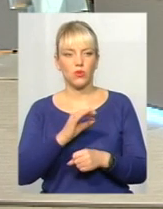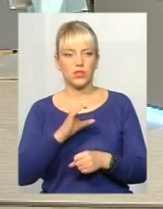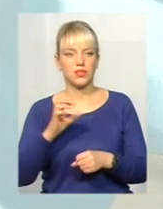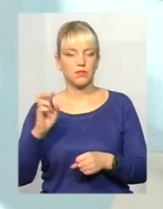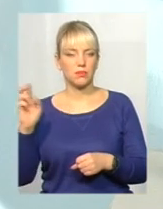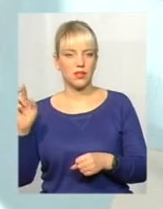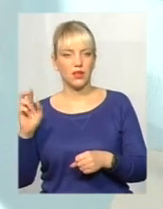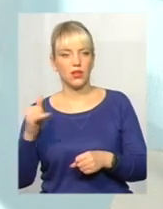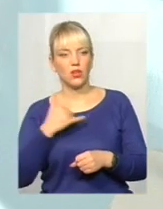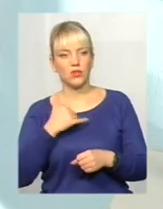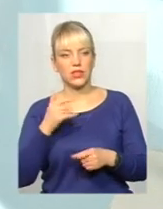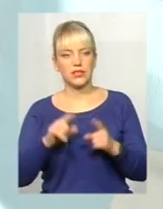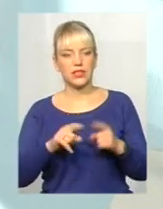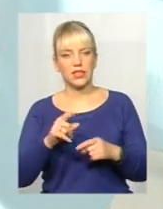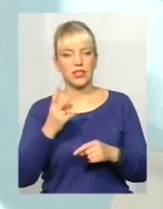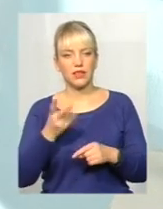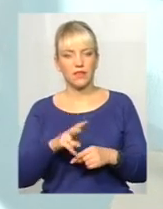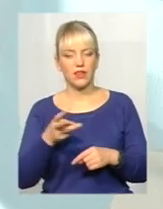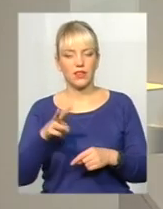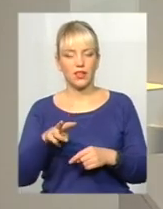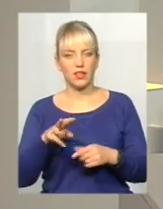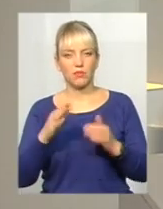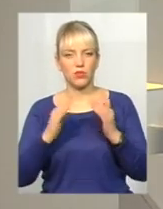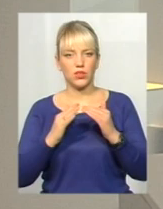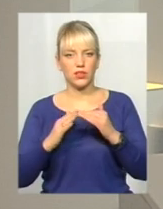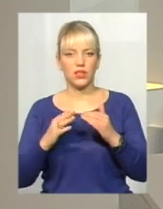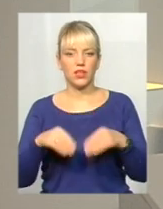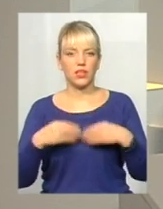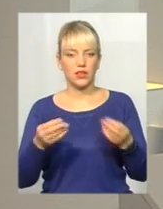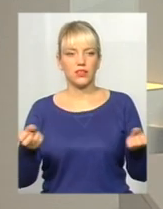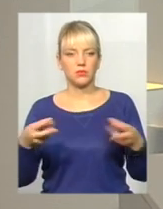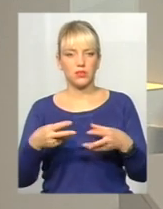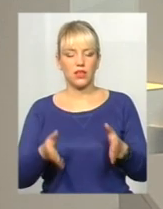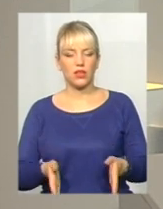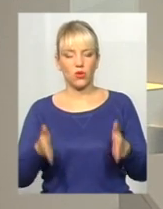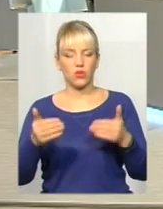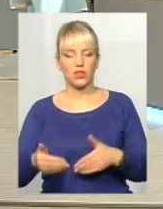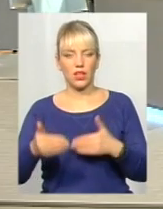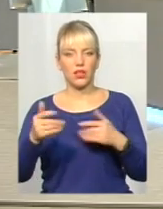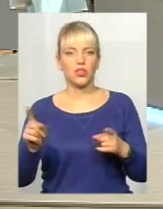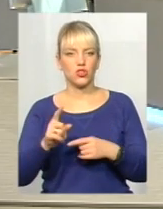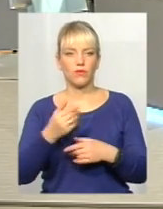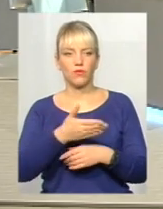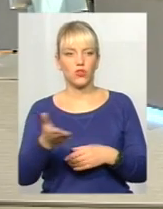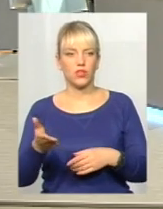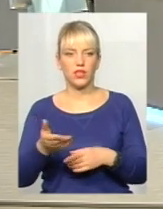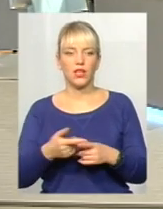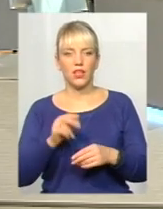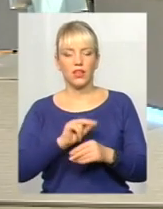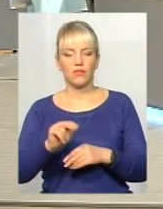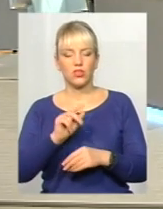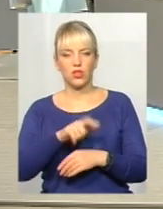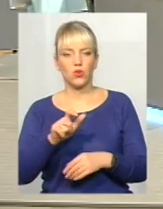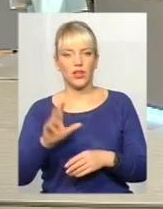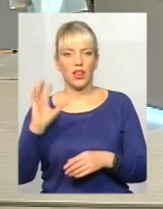деякі два-три будинки надали спеціальні контейнери для того, щоб людей навчили